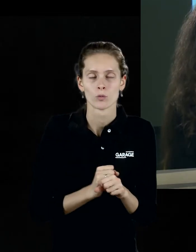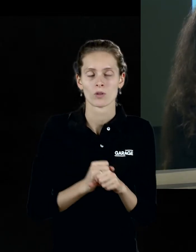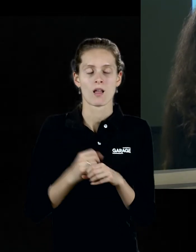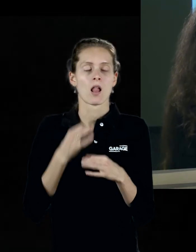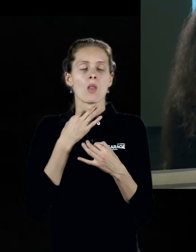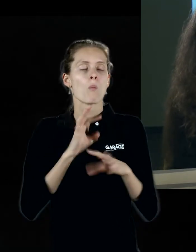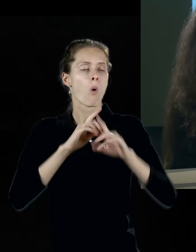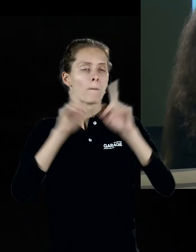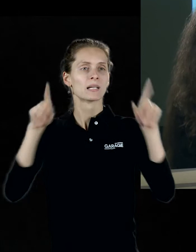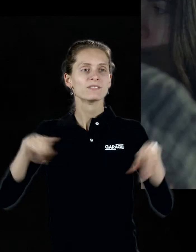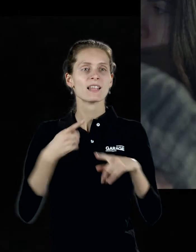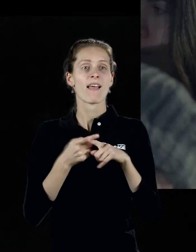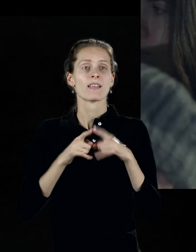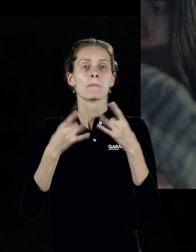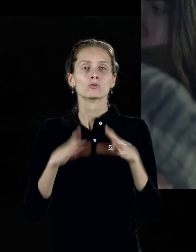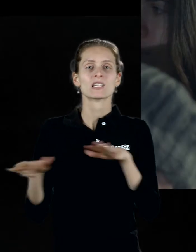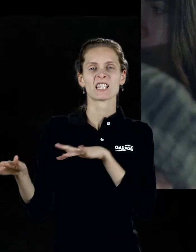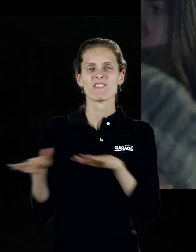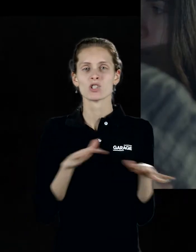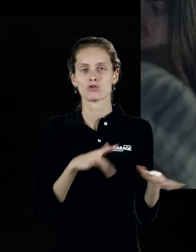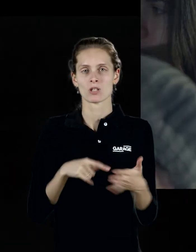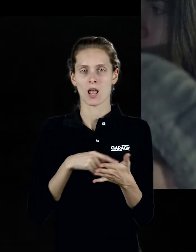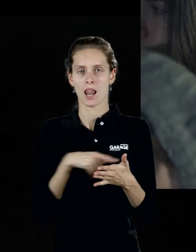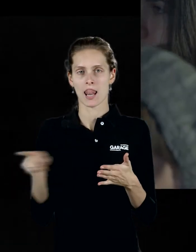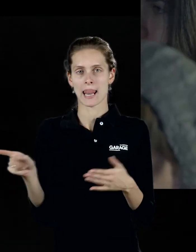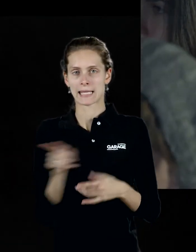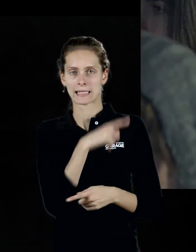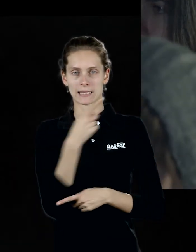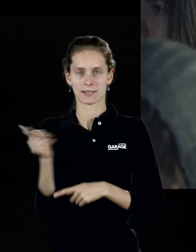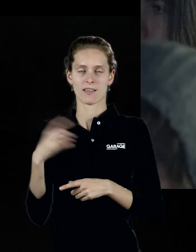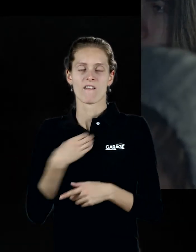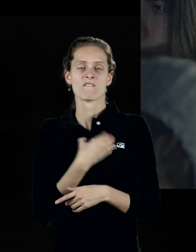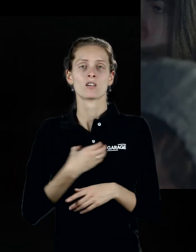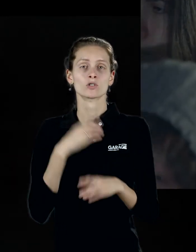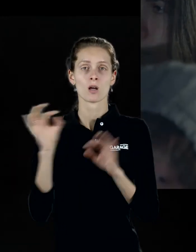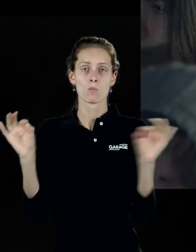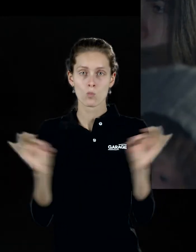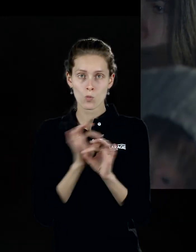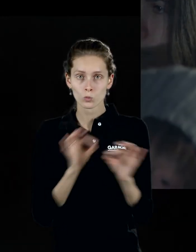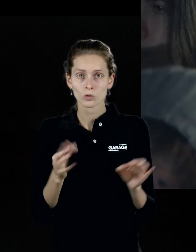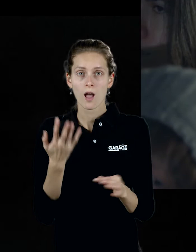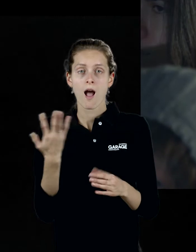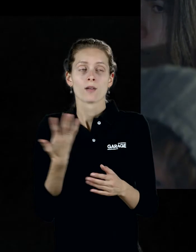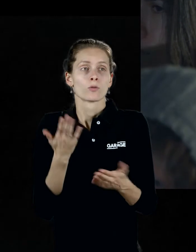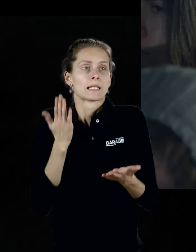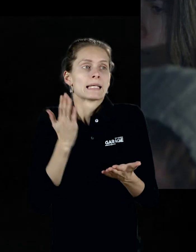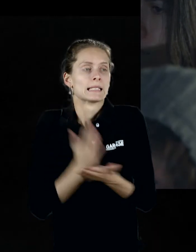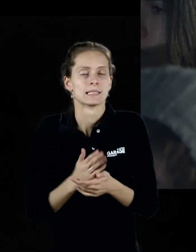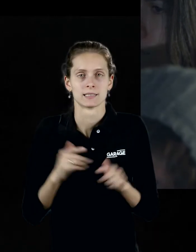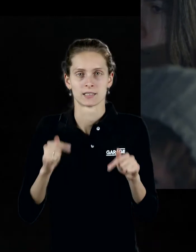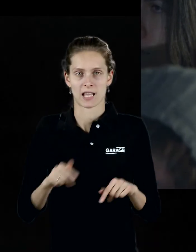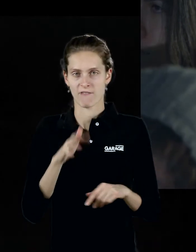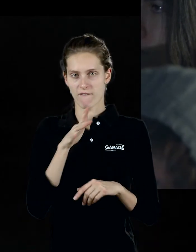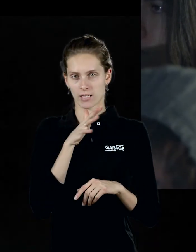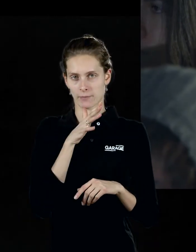и любое произведение – есть движение этих линий. Поэтому важна музыка, которая существует во времени, поэтому произведение